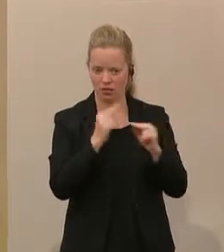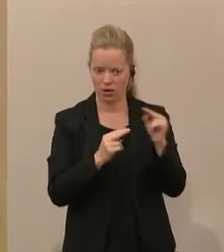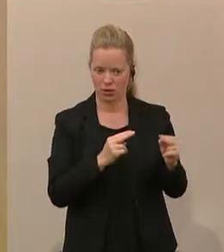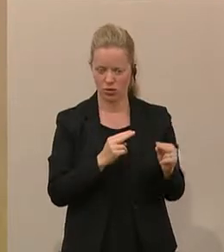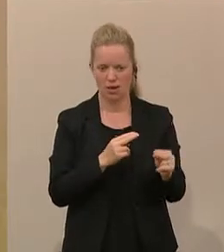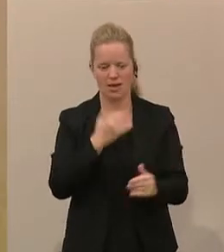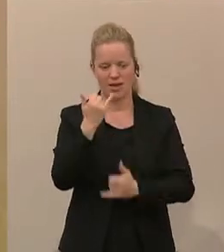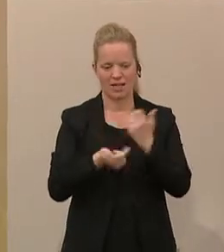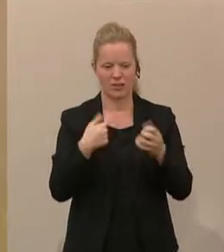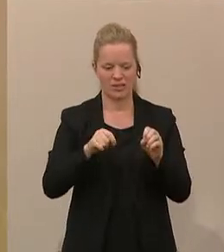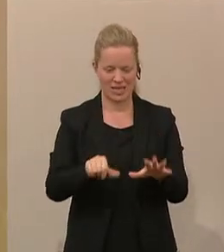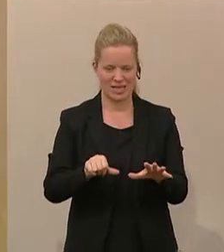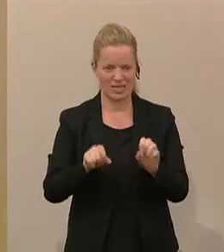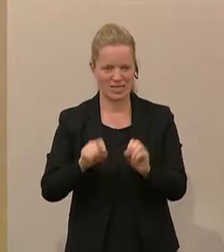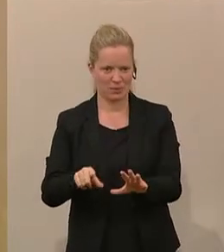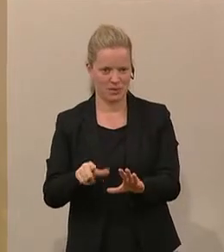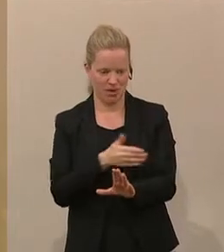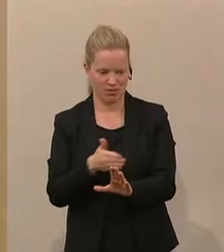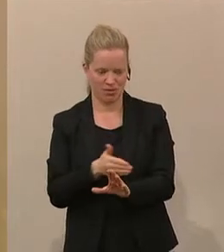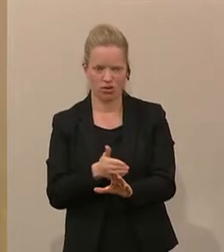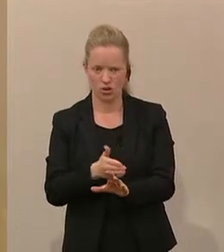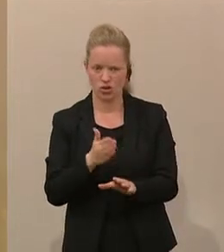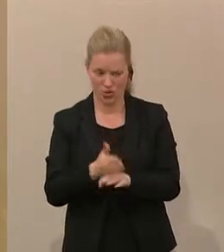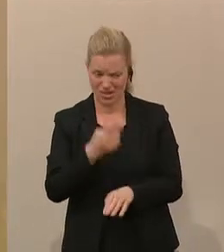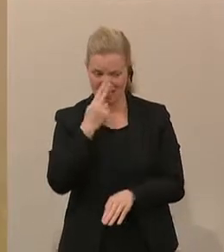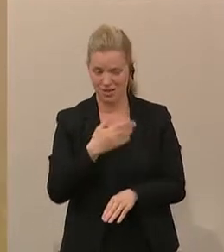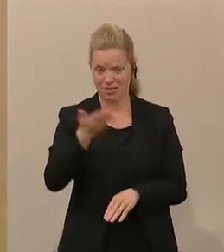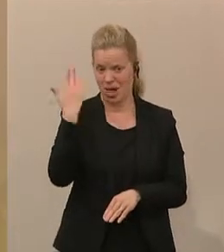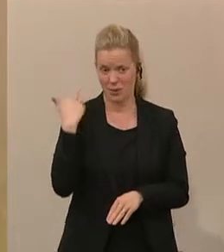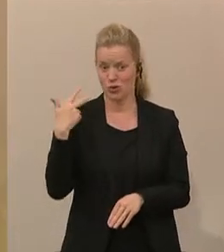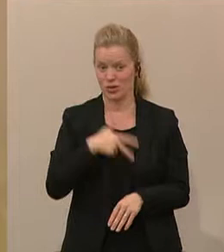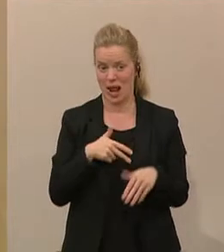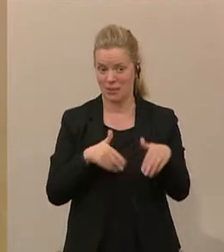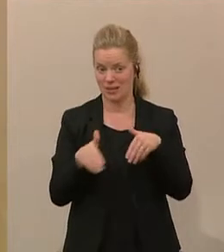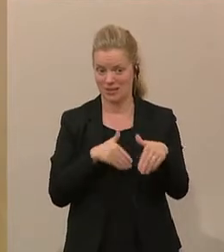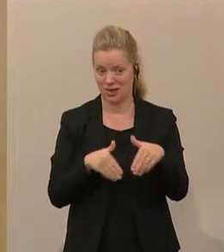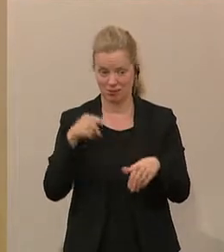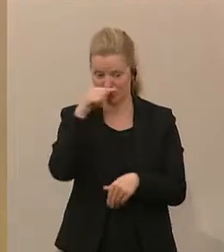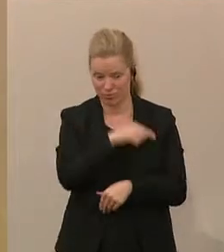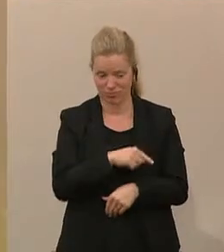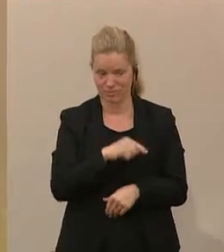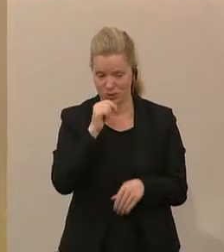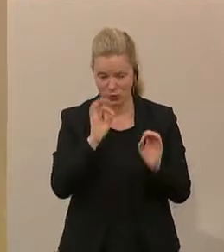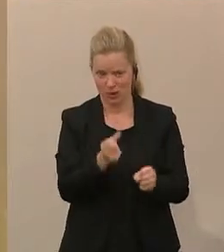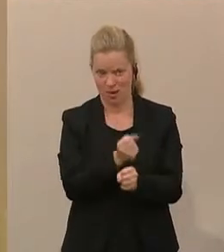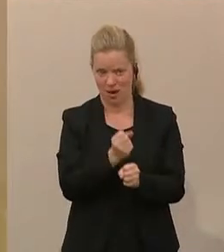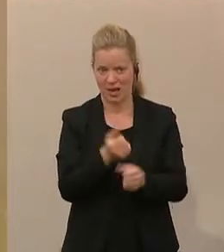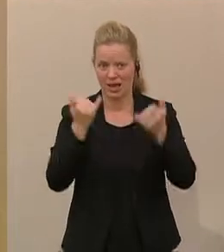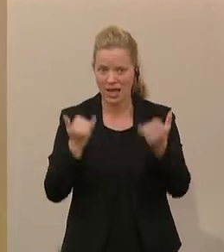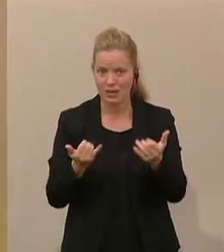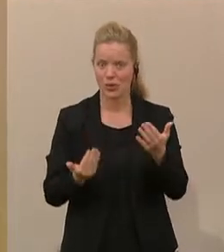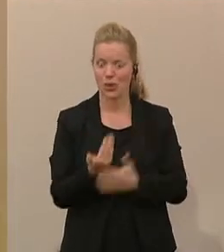Jahren 2016 und 2017, zeigt in Wahrheit das Versagen des damaligen Sozialministers aus. Das können Sie ja nicht der jetzigen